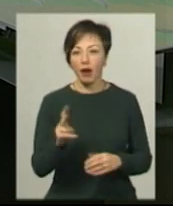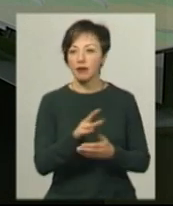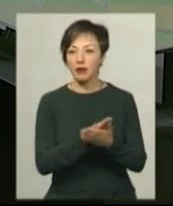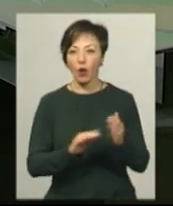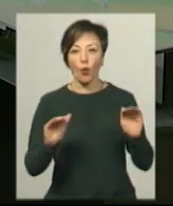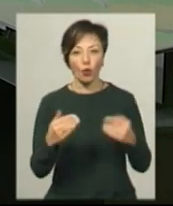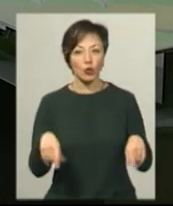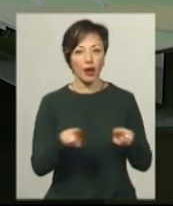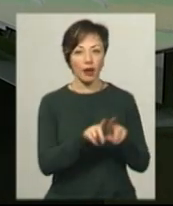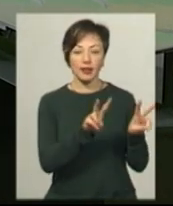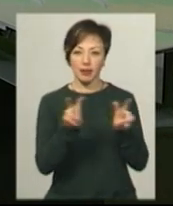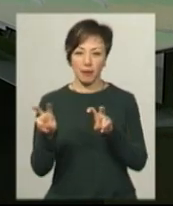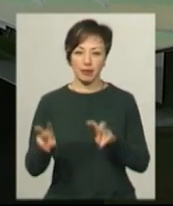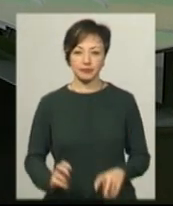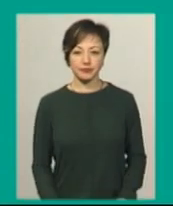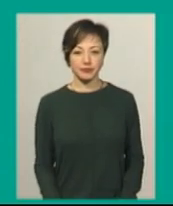Далі коротко про такі теми.